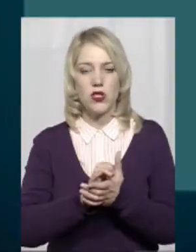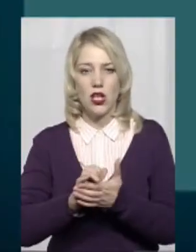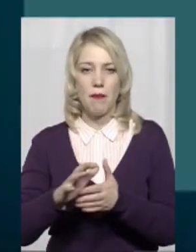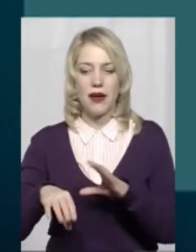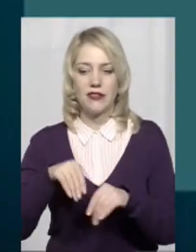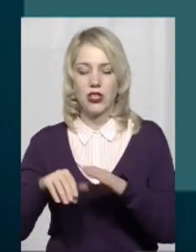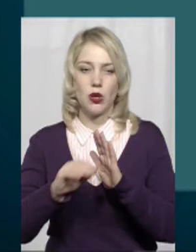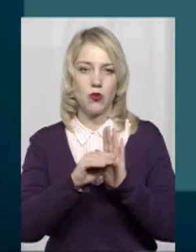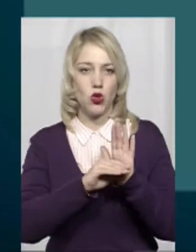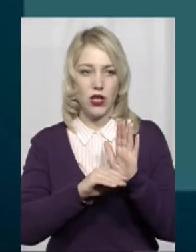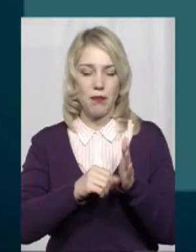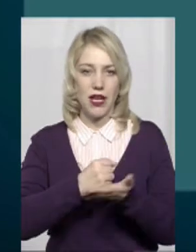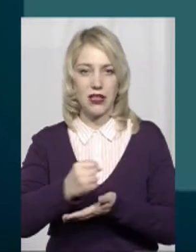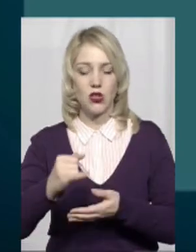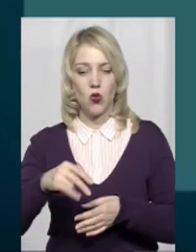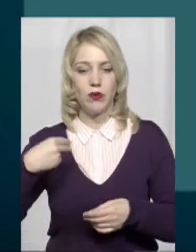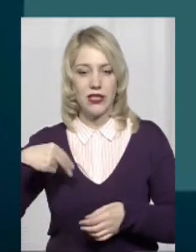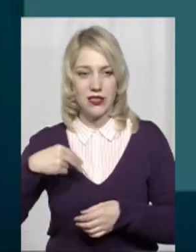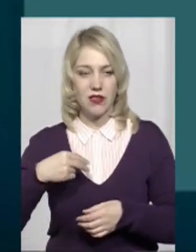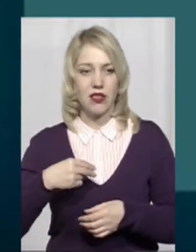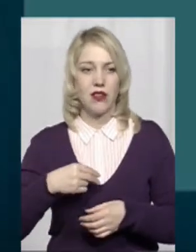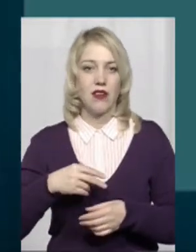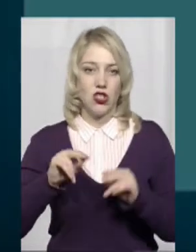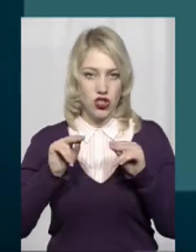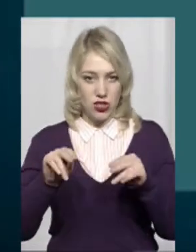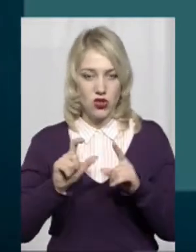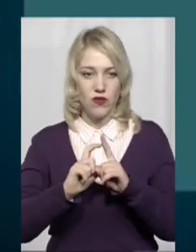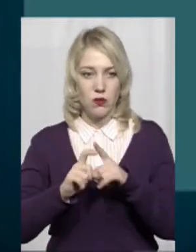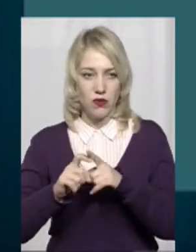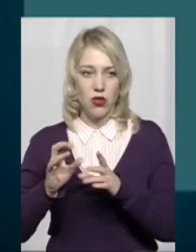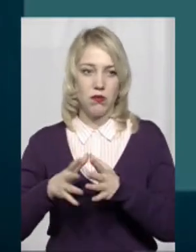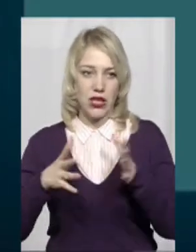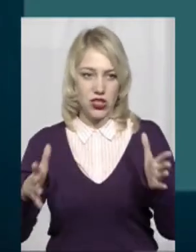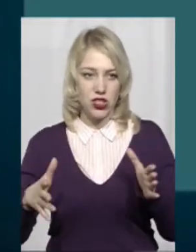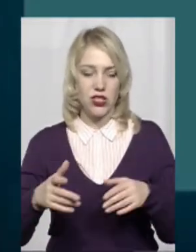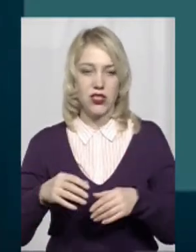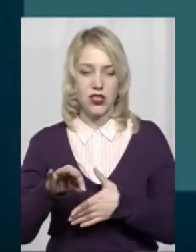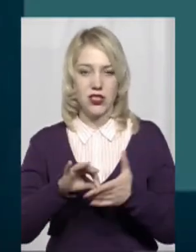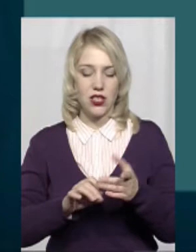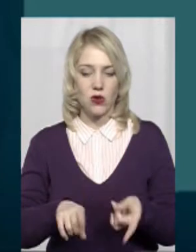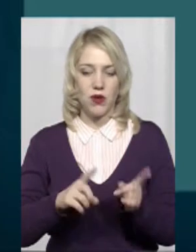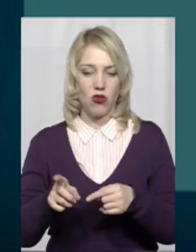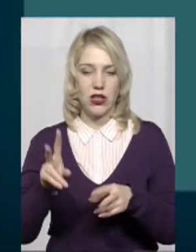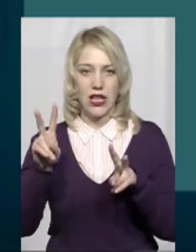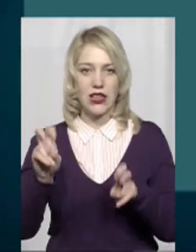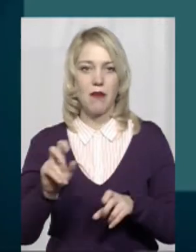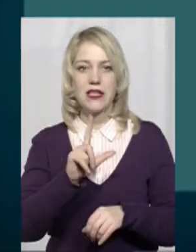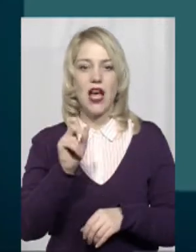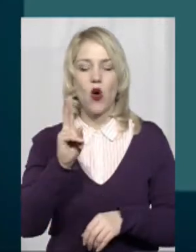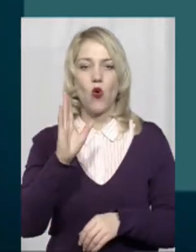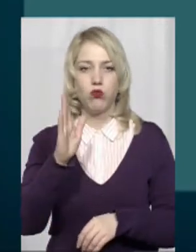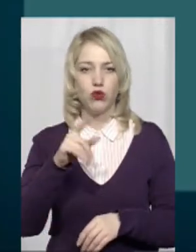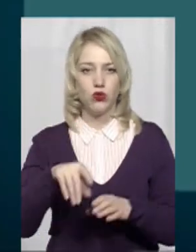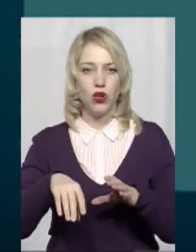програмами кандидатів у президенти, відповідали ствердно. Хоча переважна більшість одразу переходить на тему, за кого вони